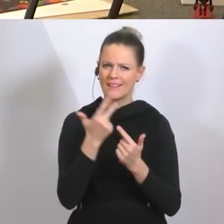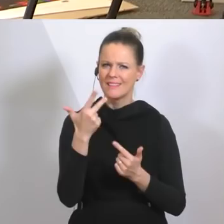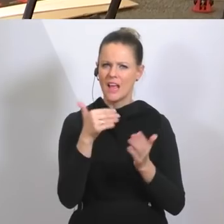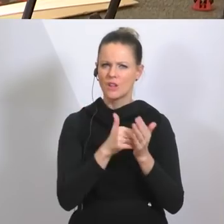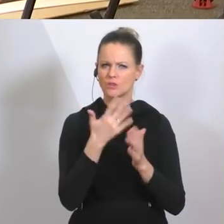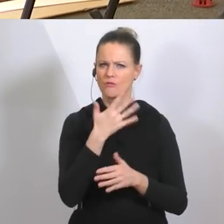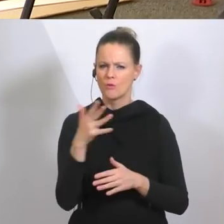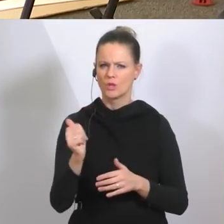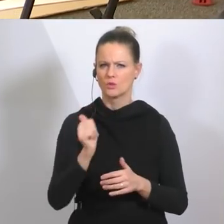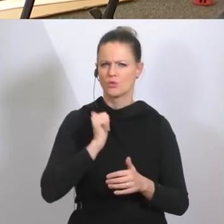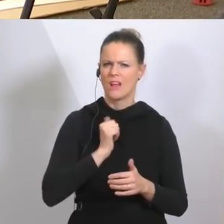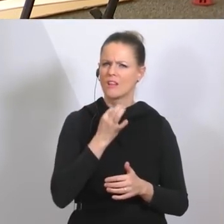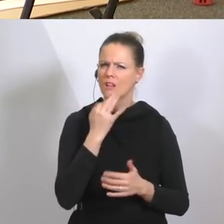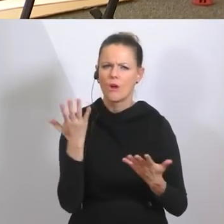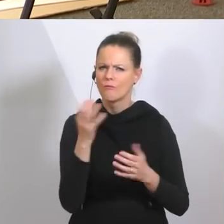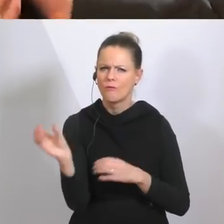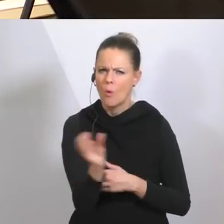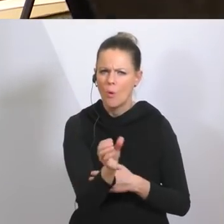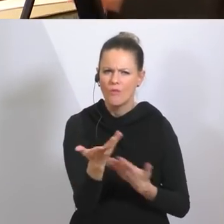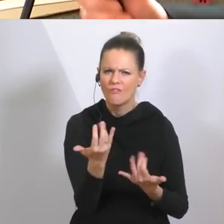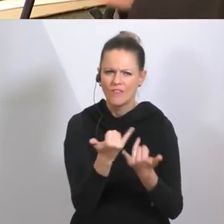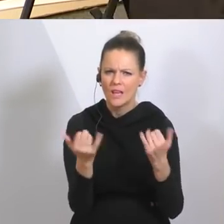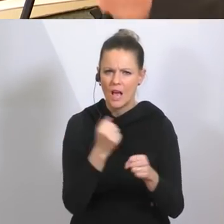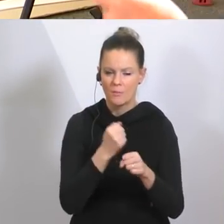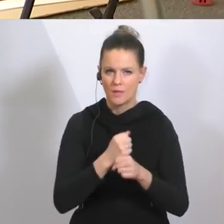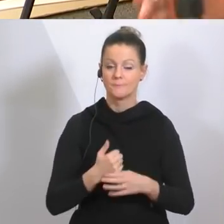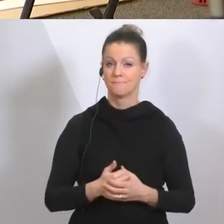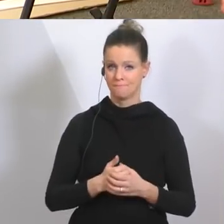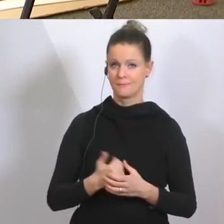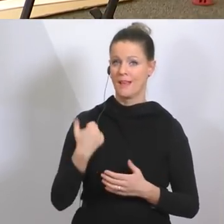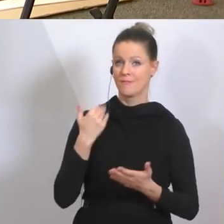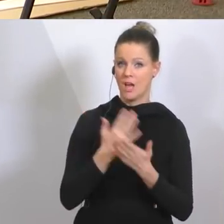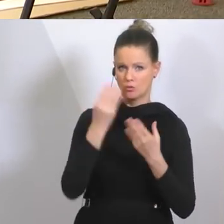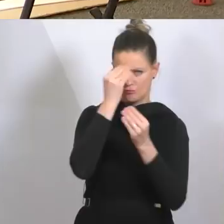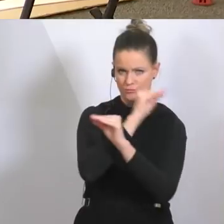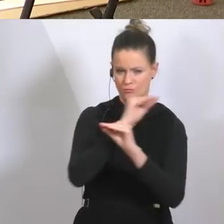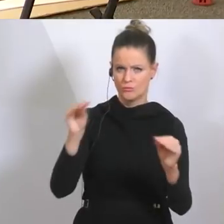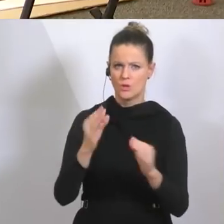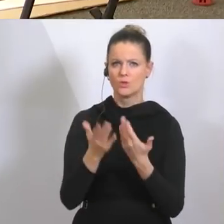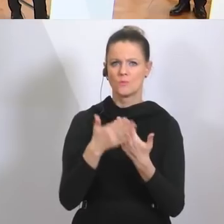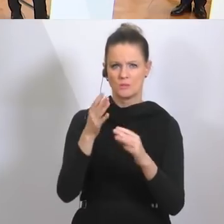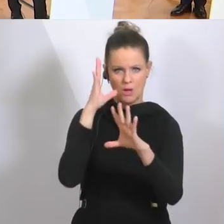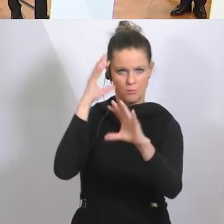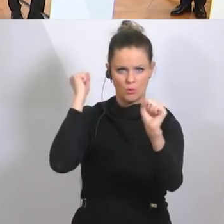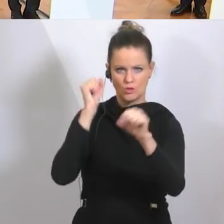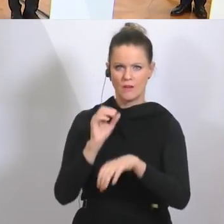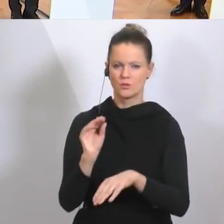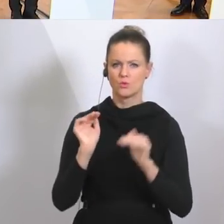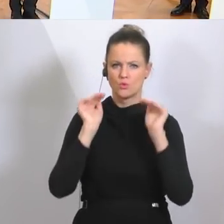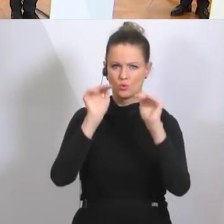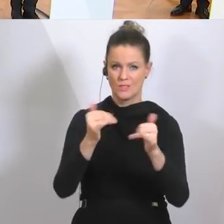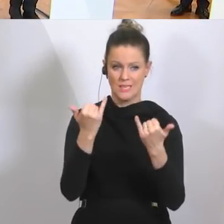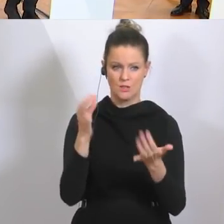Soldaten eingesetzt werden sollen? Also schon wie jetzt gesagt, zum Beispiel beim Botschaftsschutz, da stehen jetzt